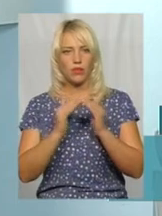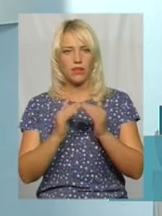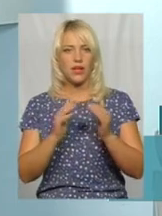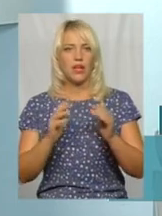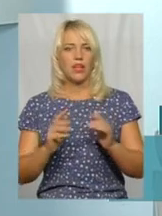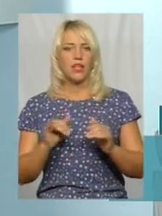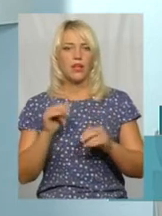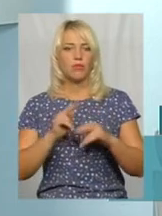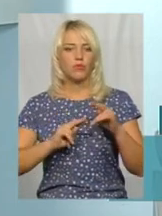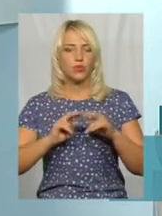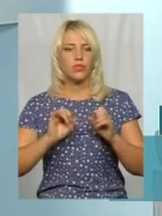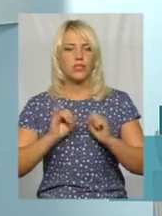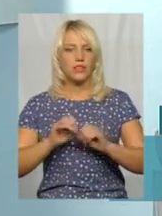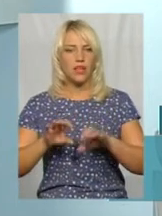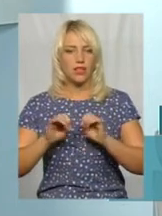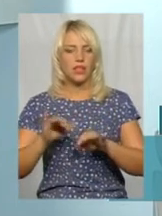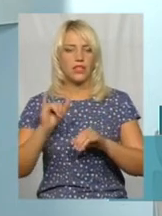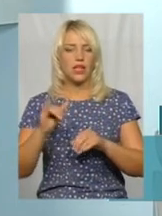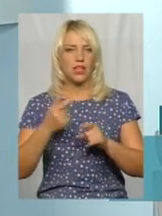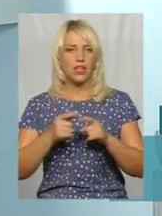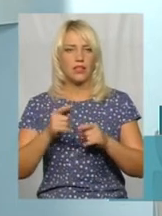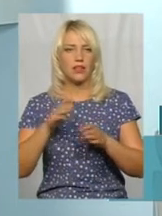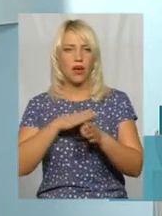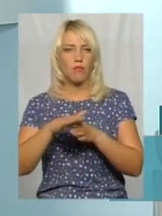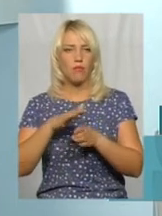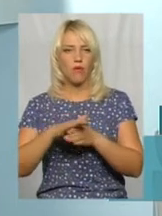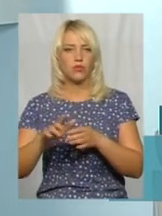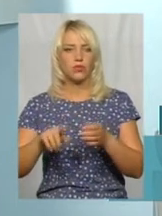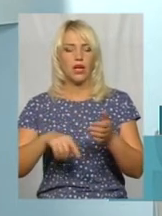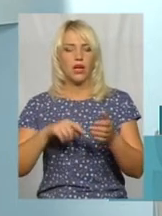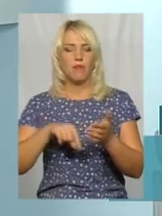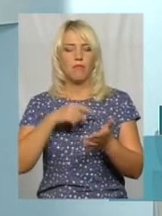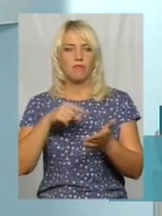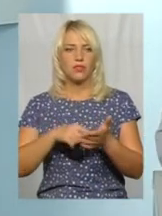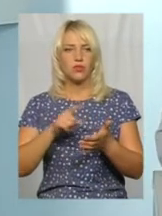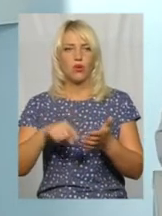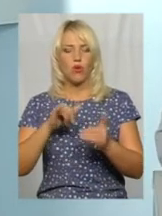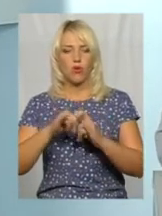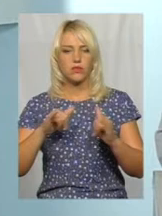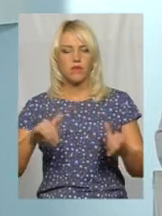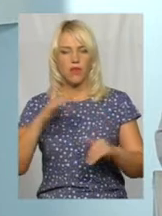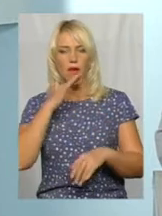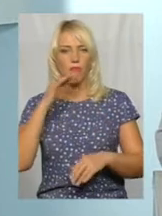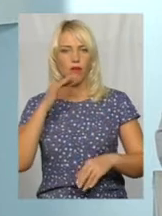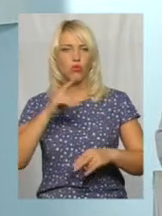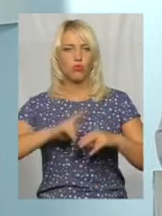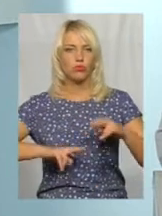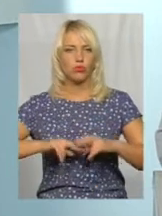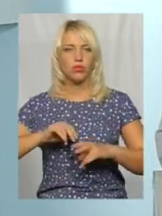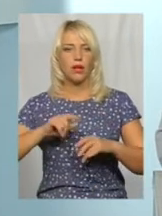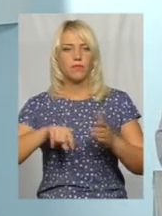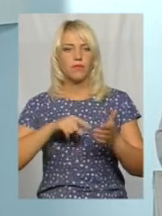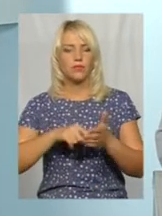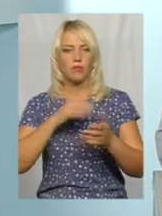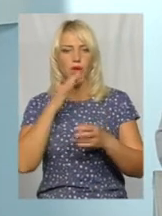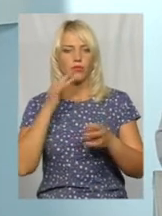І це, безумовно, наповнює місто жителям. Місто розвивається, місто багато будує, місто потребує